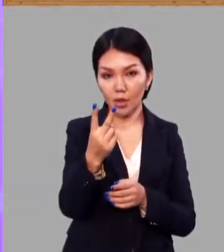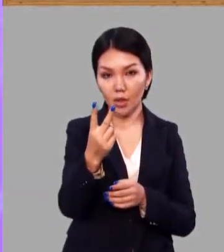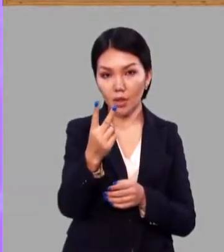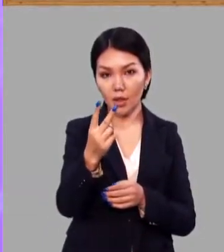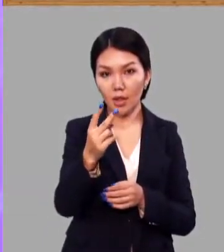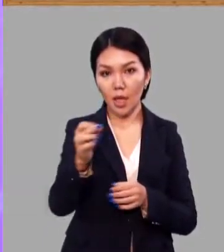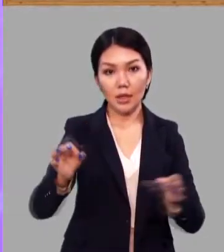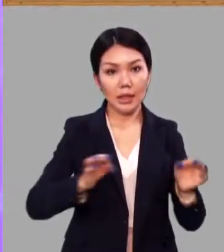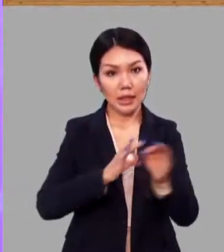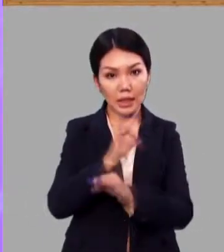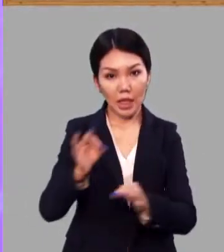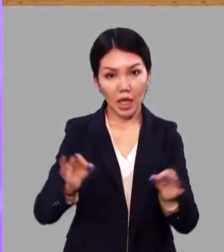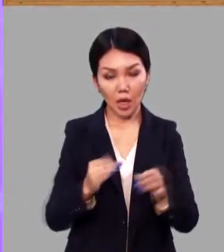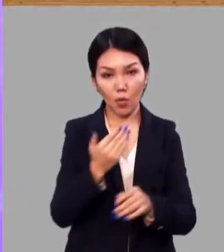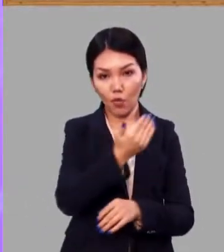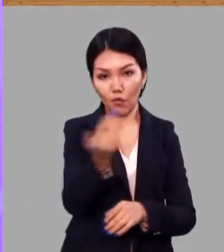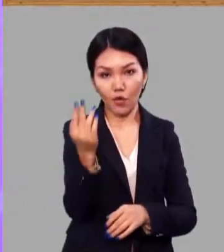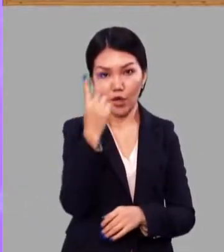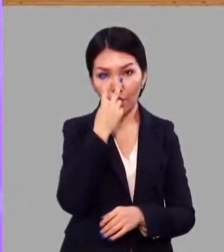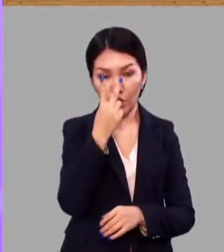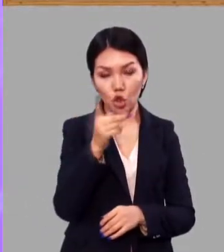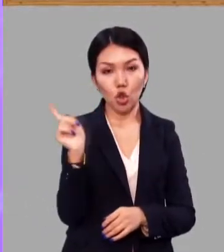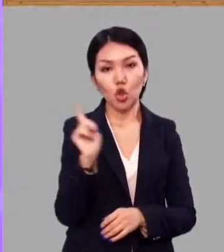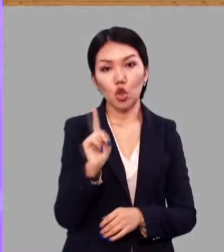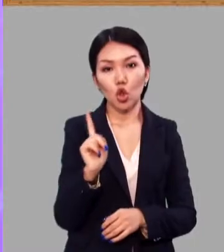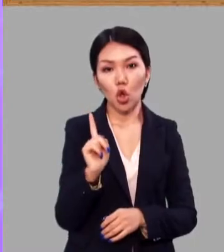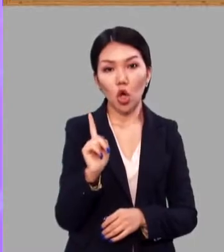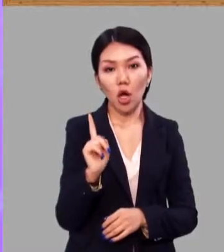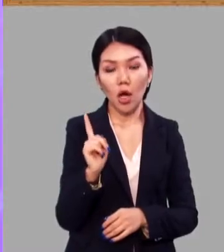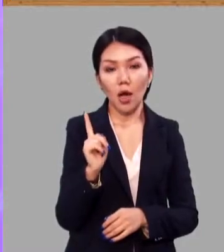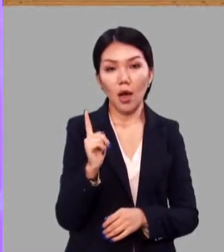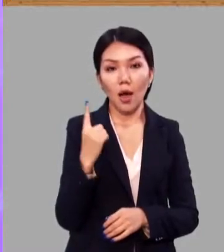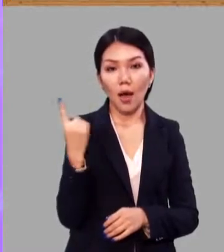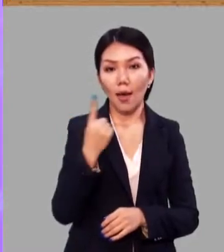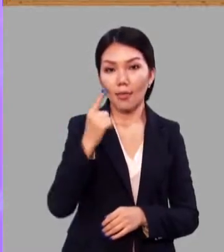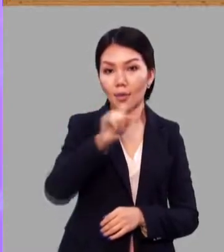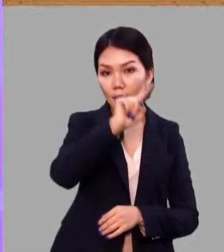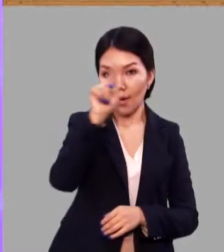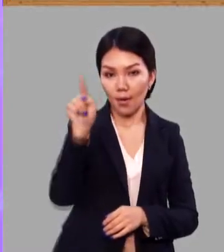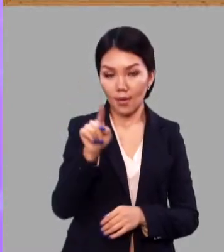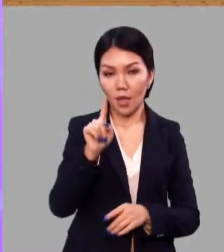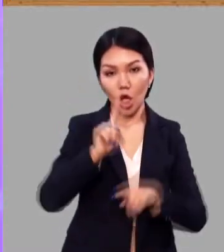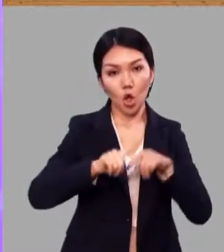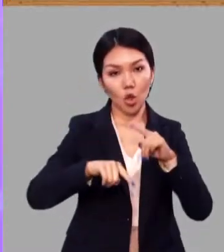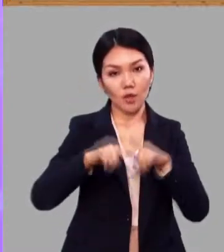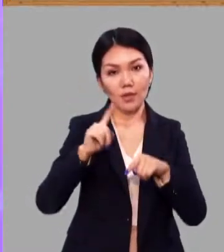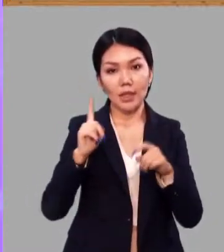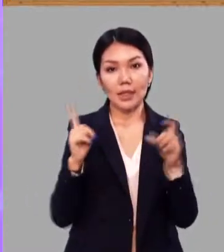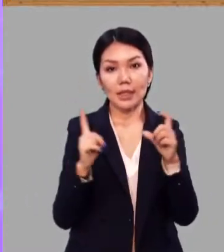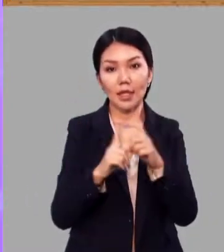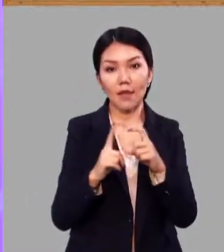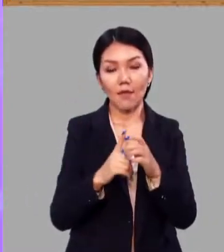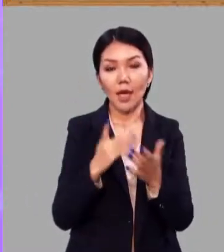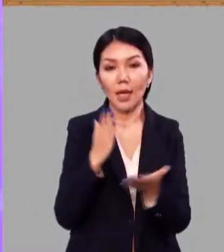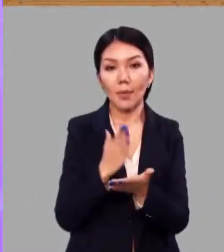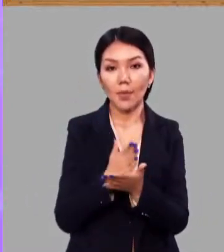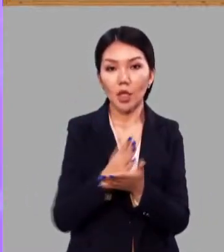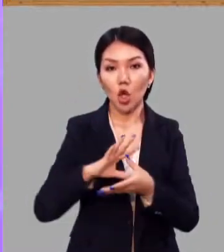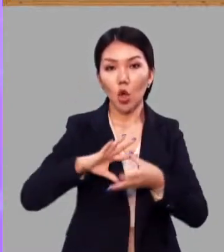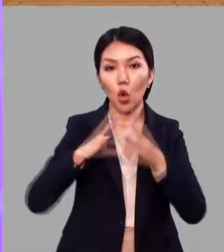Посмотрите на схему. Вы видите, что однокоренные родственные слова